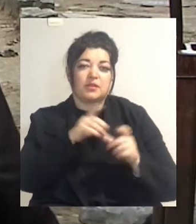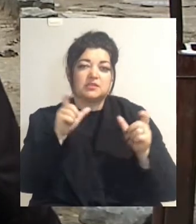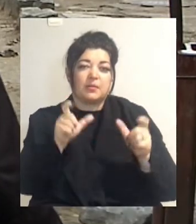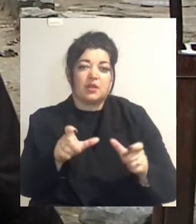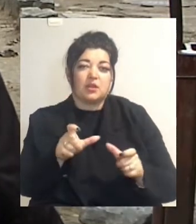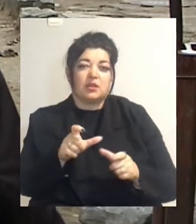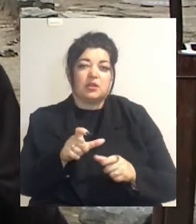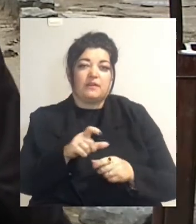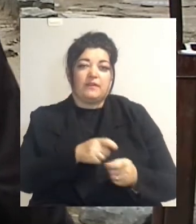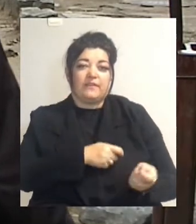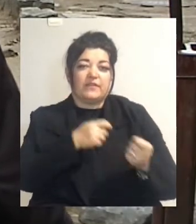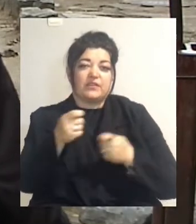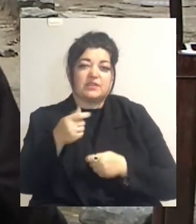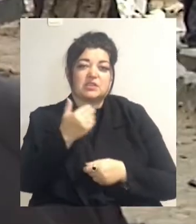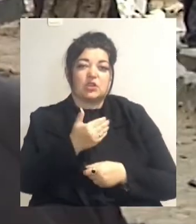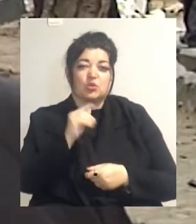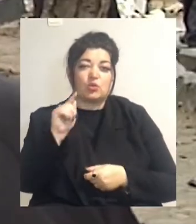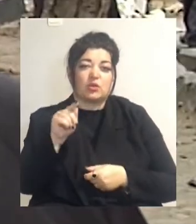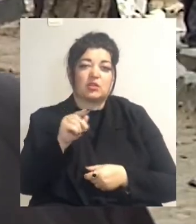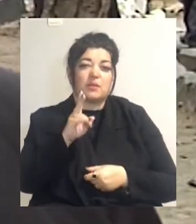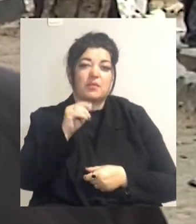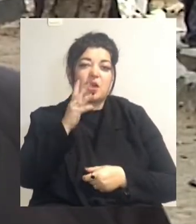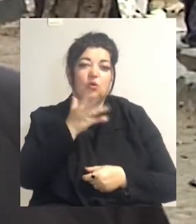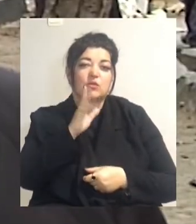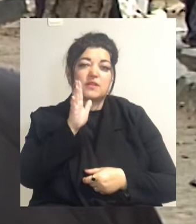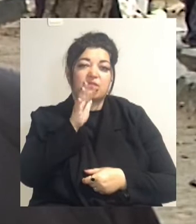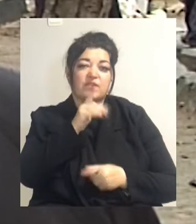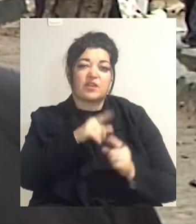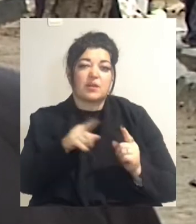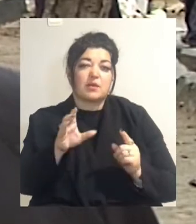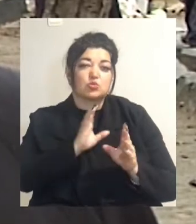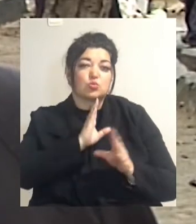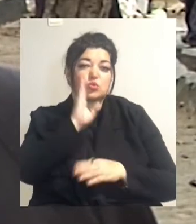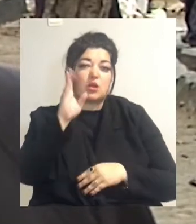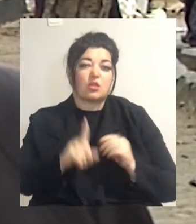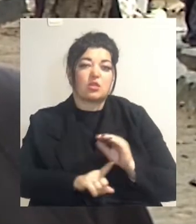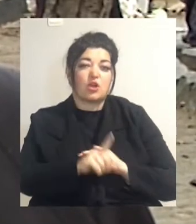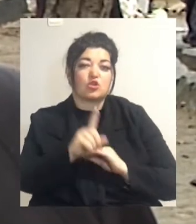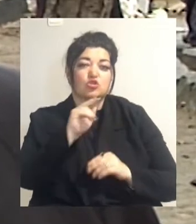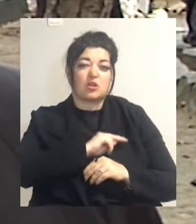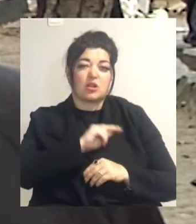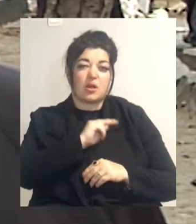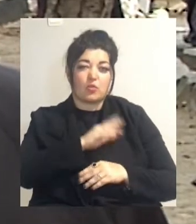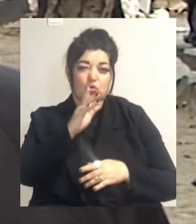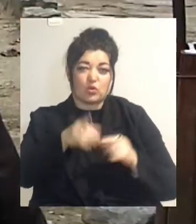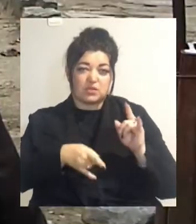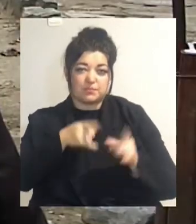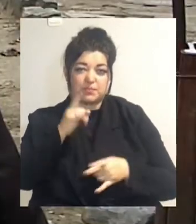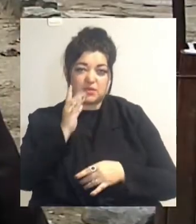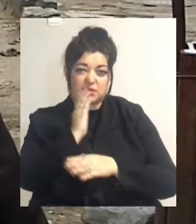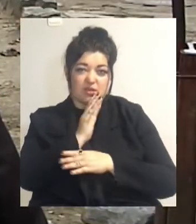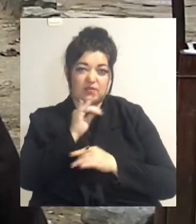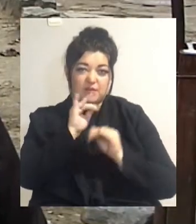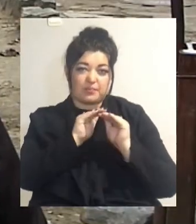вивезли ее там на время. З утра начали роботу, розпиливали дерево і потихонечку